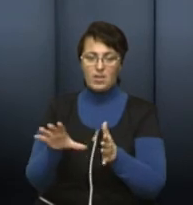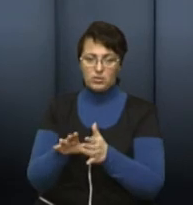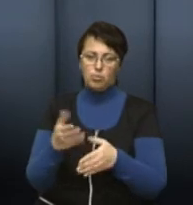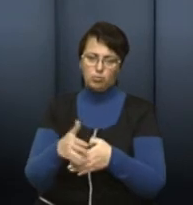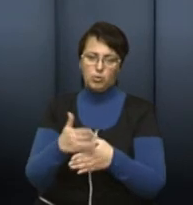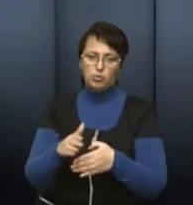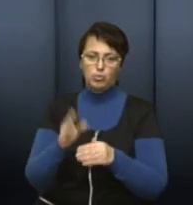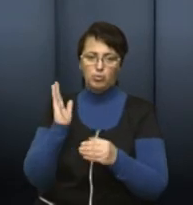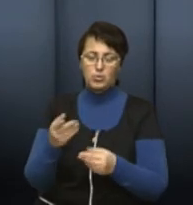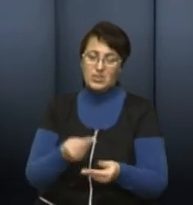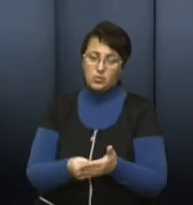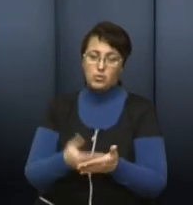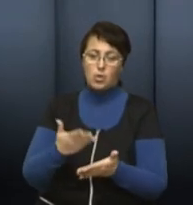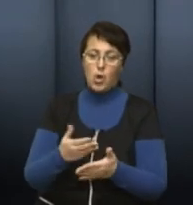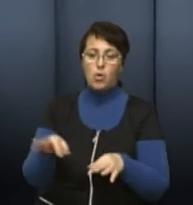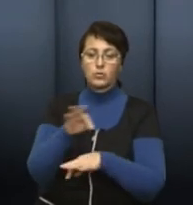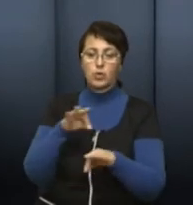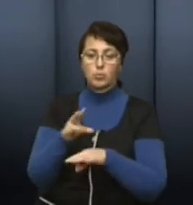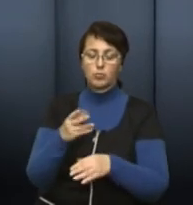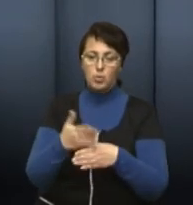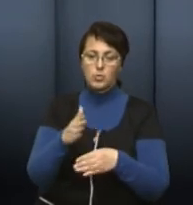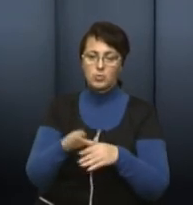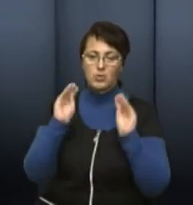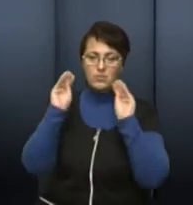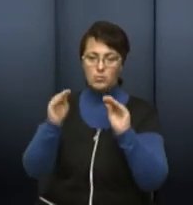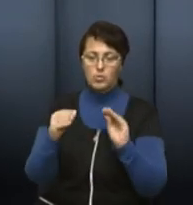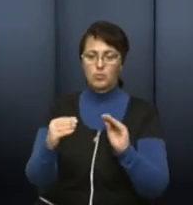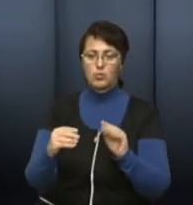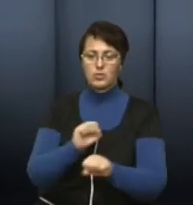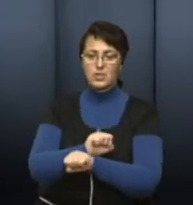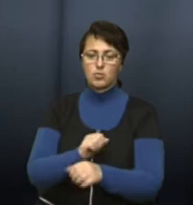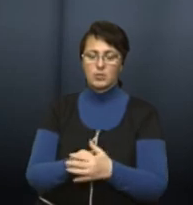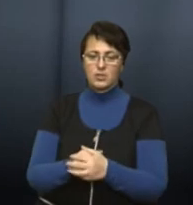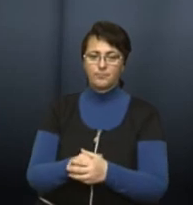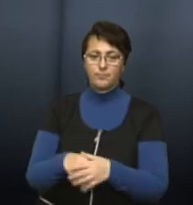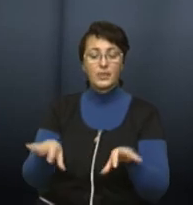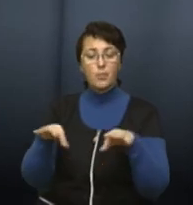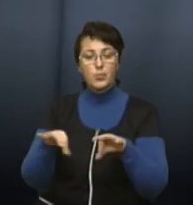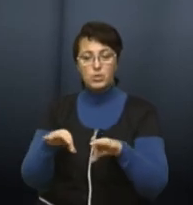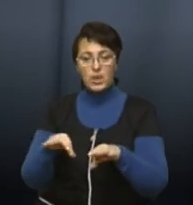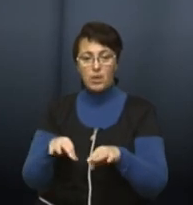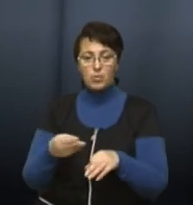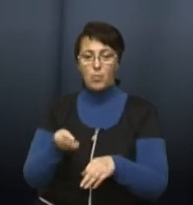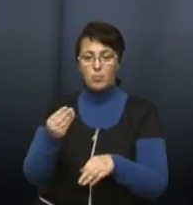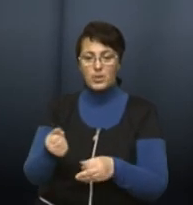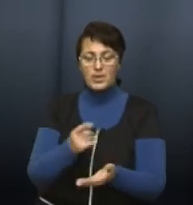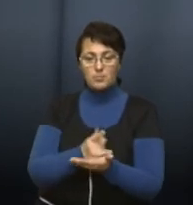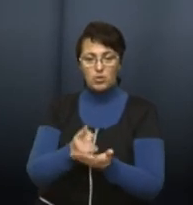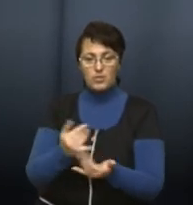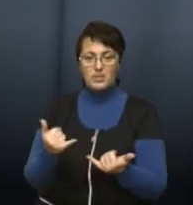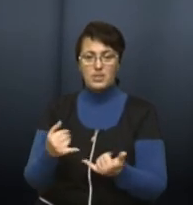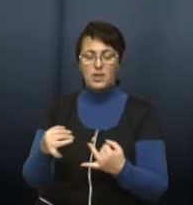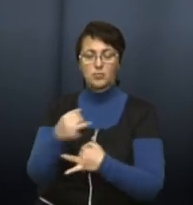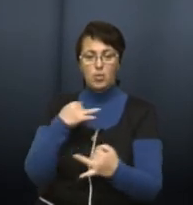Тобто це дороговартісний проєкт, але ми поступово їх встановлюємо на зупинках. Власне, про транспорт і про платні паркування зараз поговоримо.